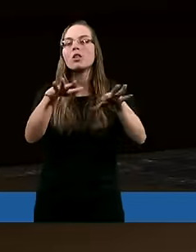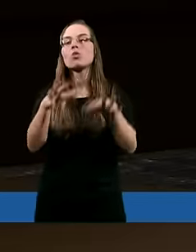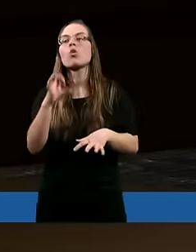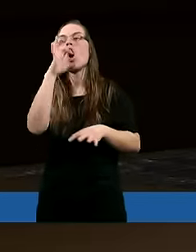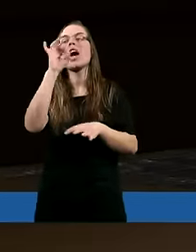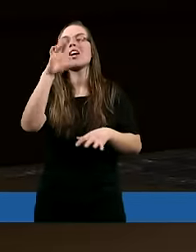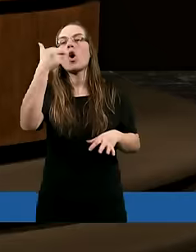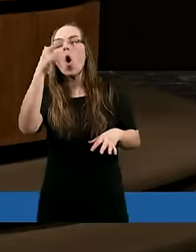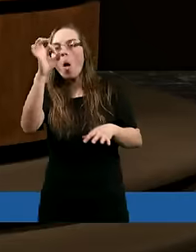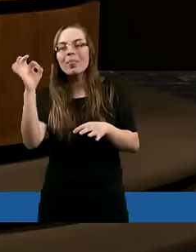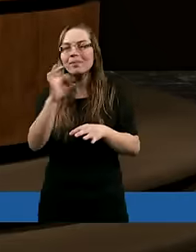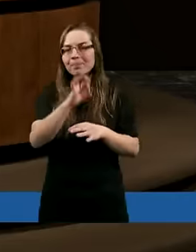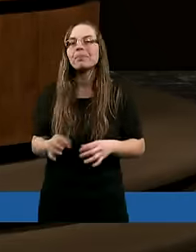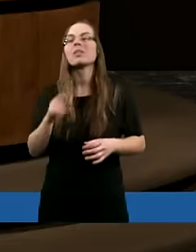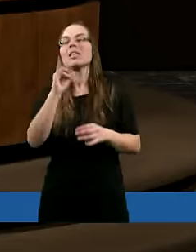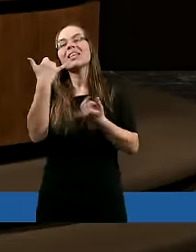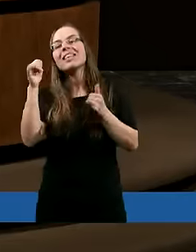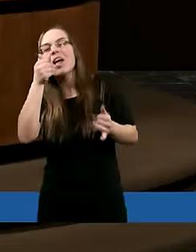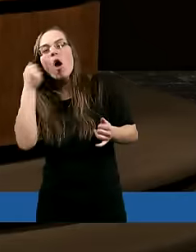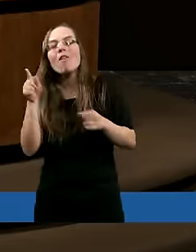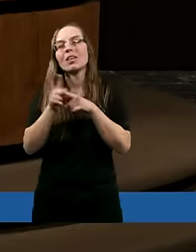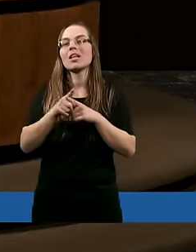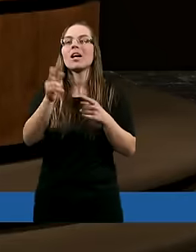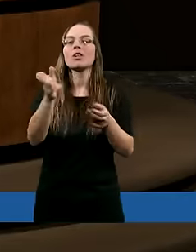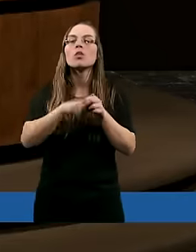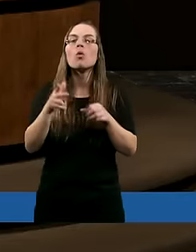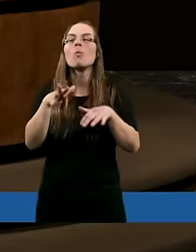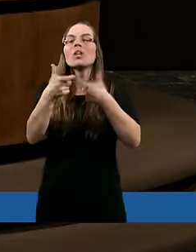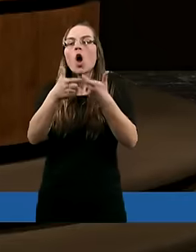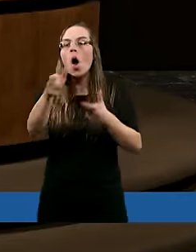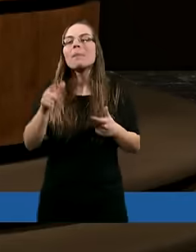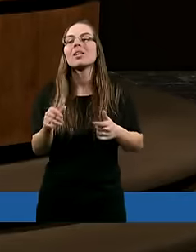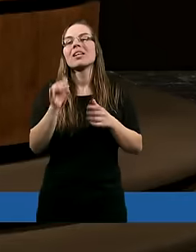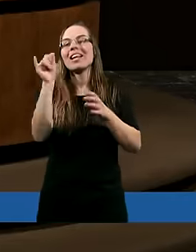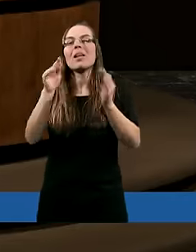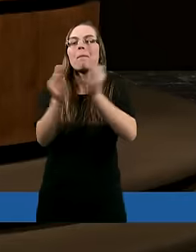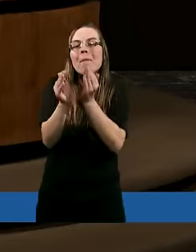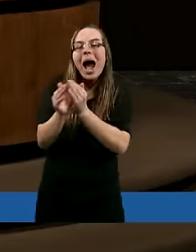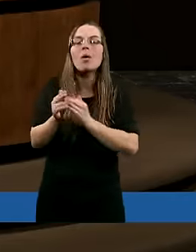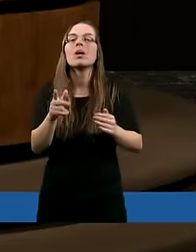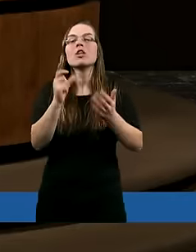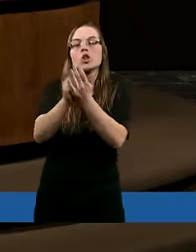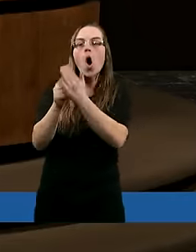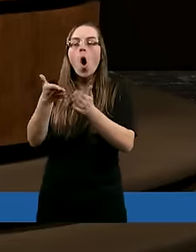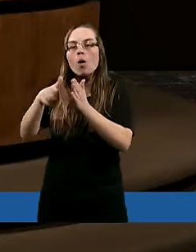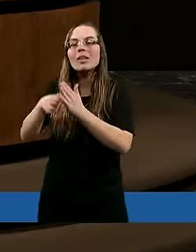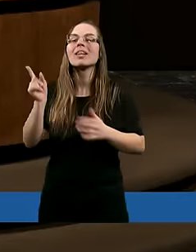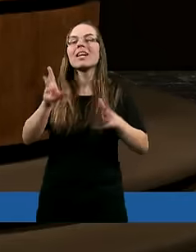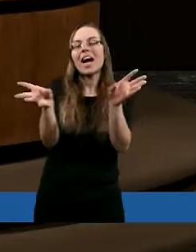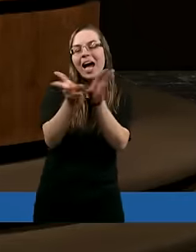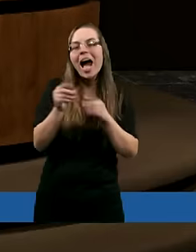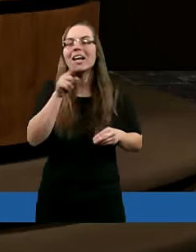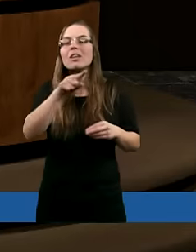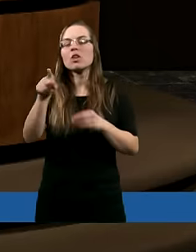gronu. Jakbyśmy mieli jakiś inny owoc składających się też z małych części razem